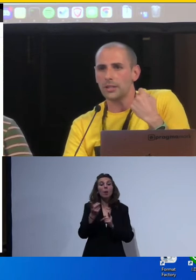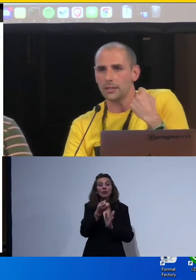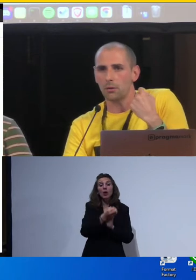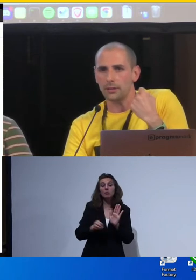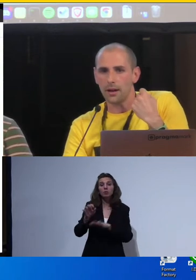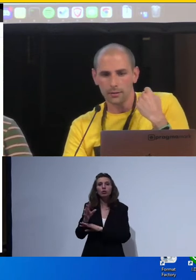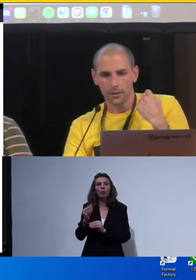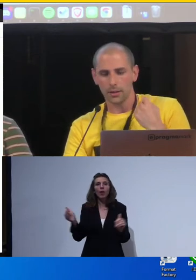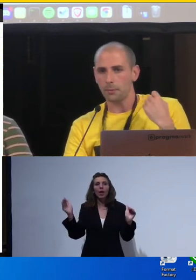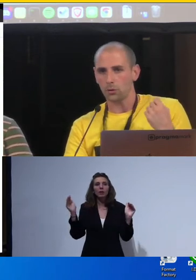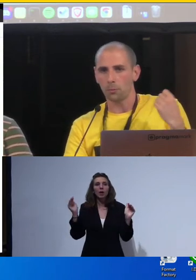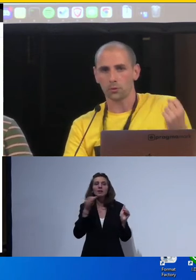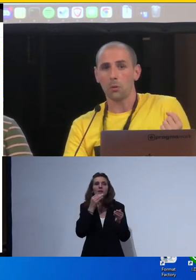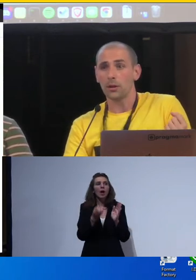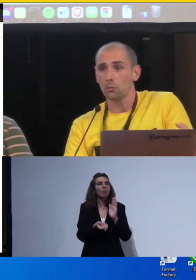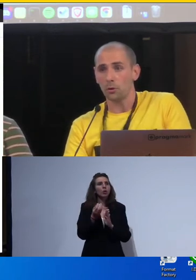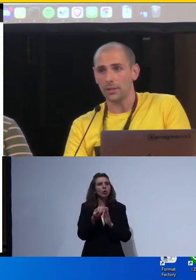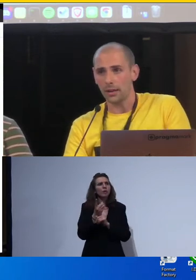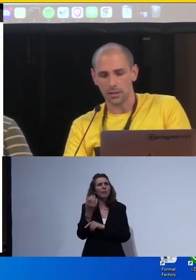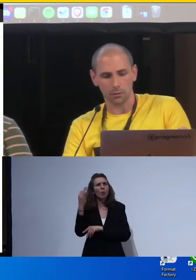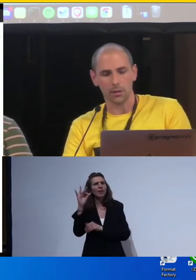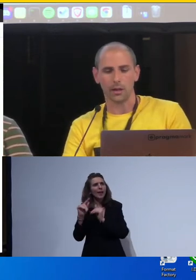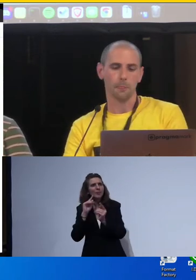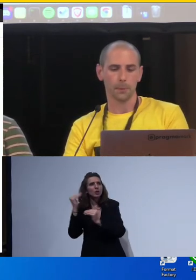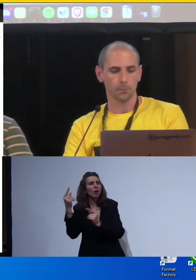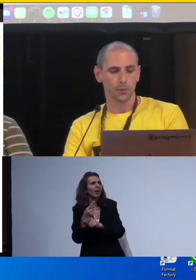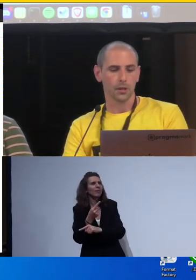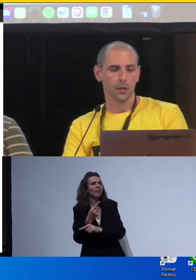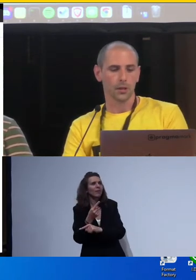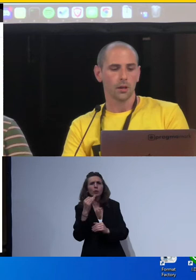più di scarsa qualità rispetto a un prodotto che, quantomeno, mantenga la stessa qualità.